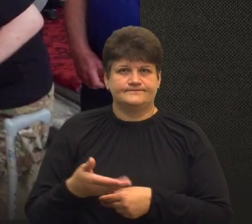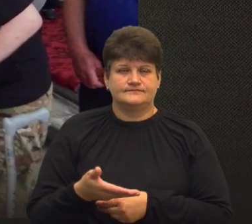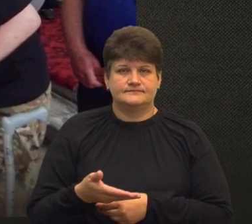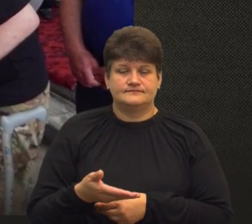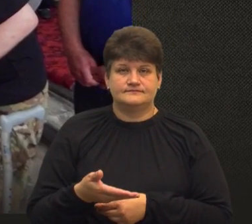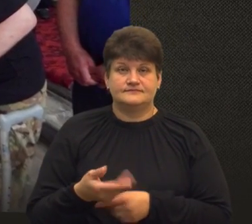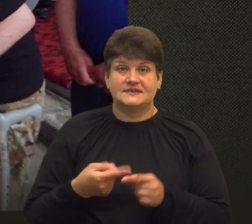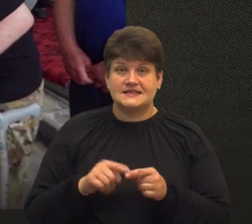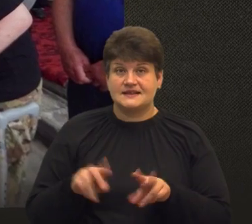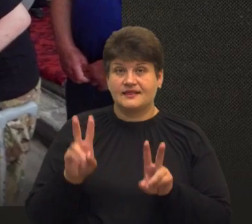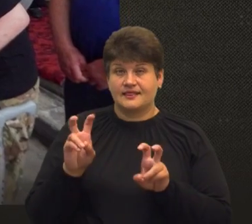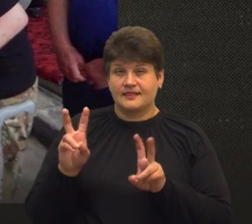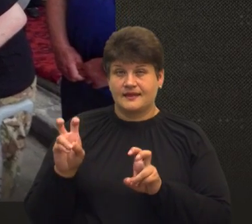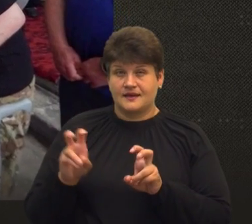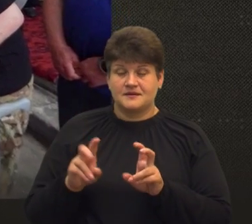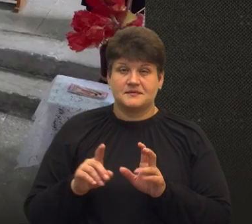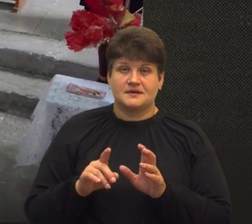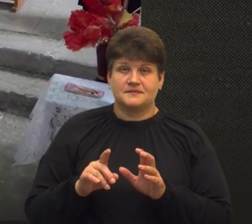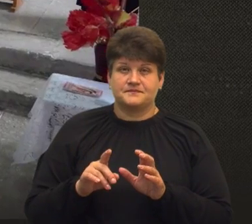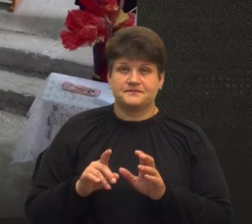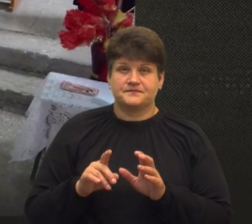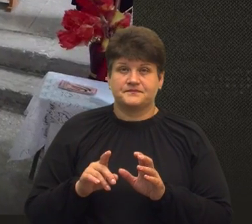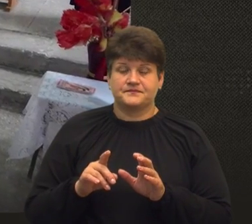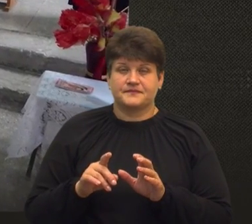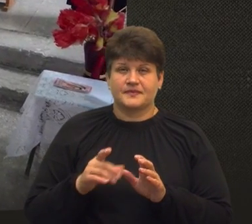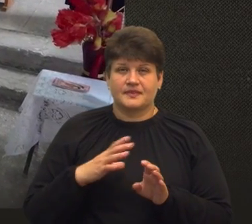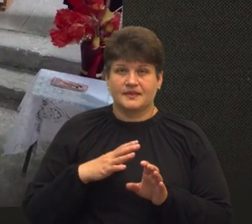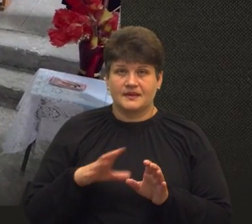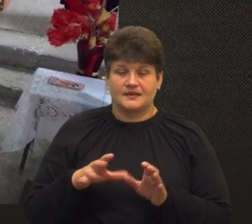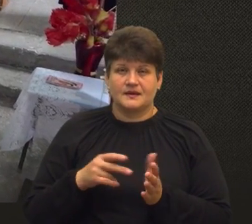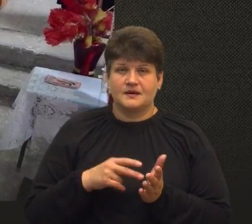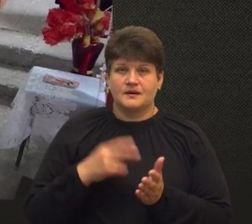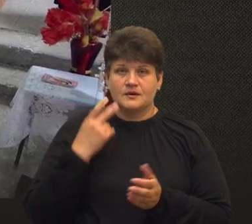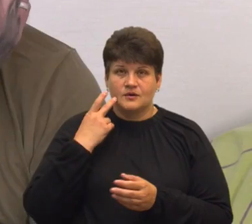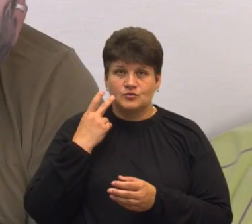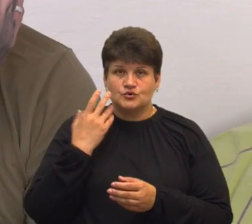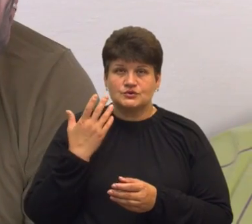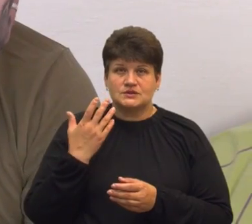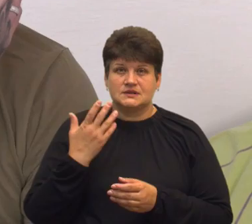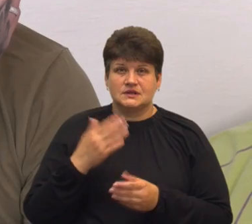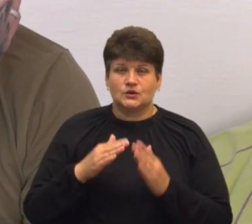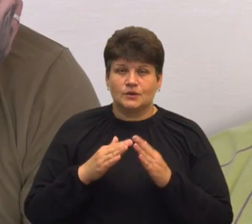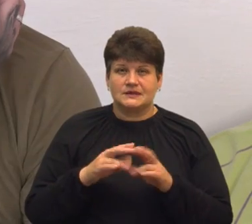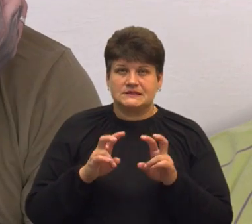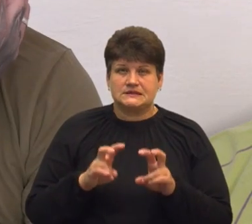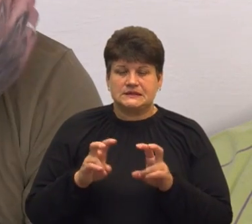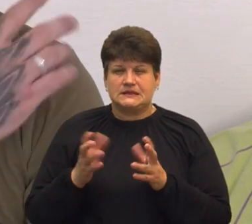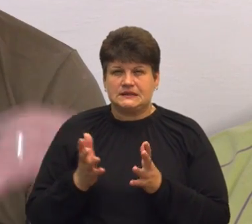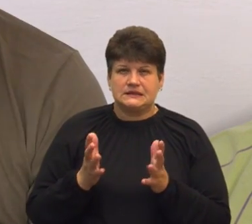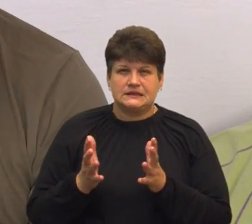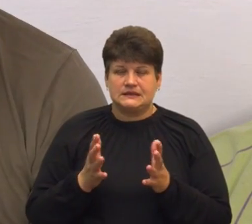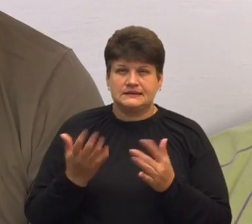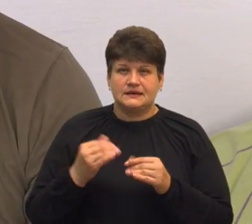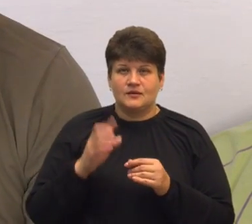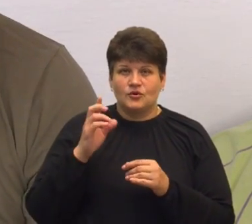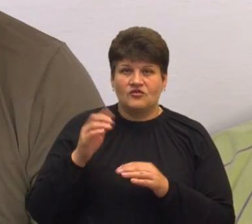Ця тема спочатку війни ходила, бо постійно на голку вдома сидить, не дай Бог, вечором